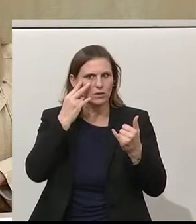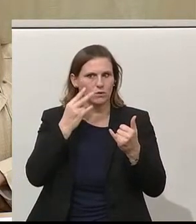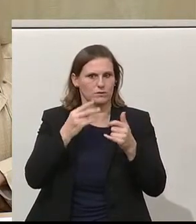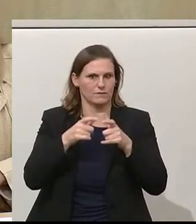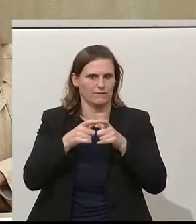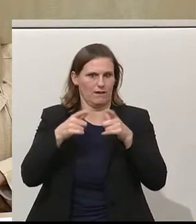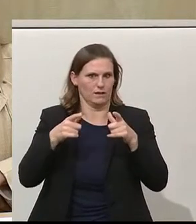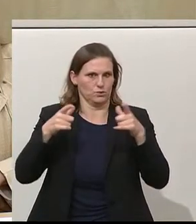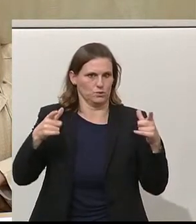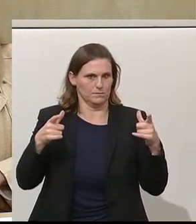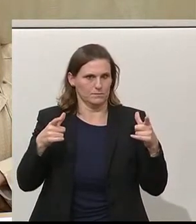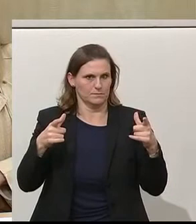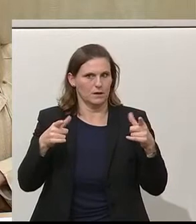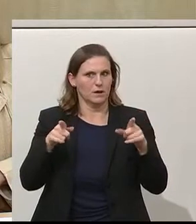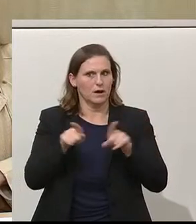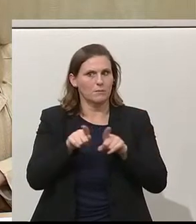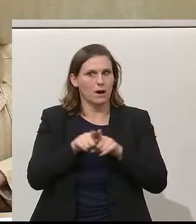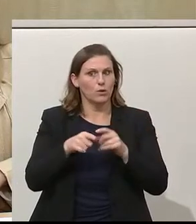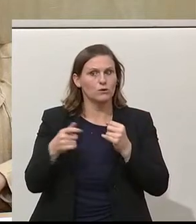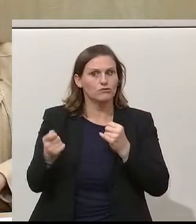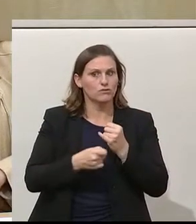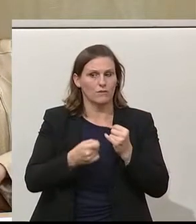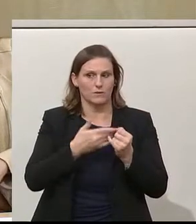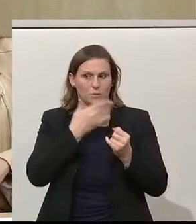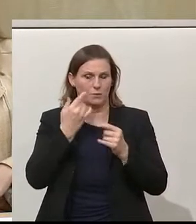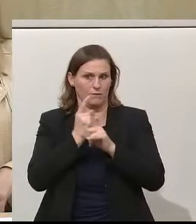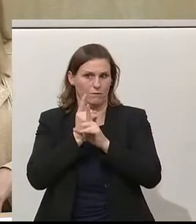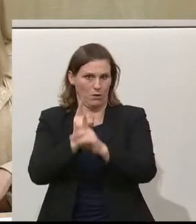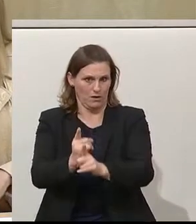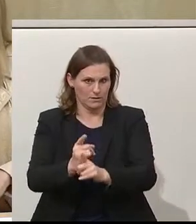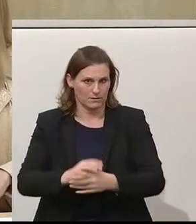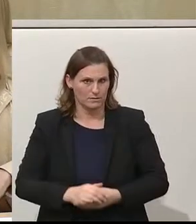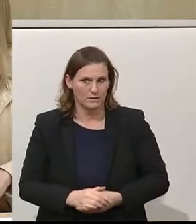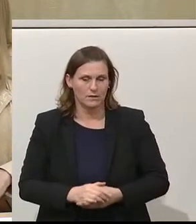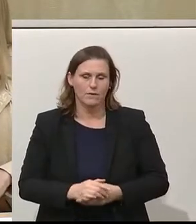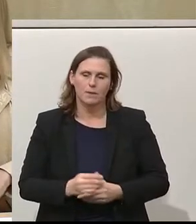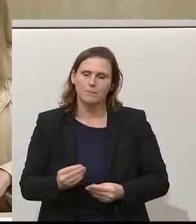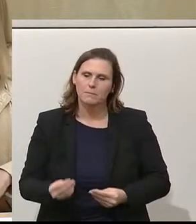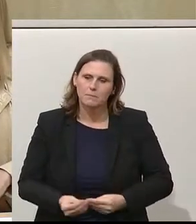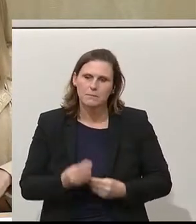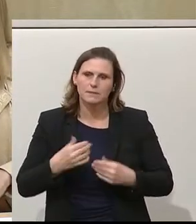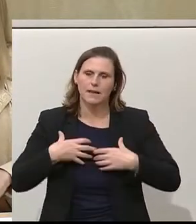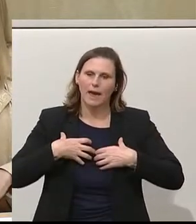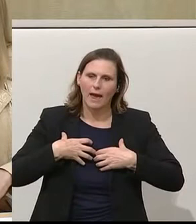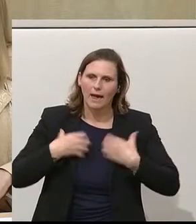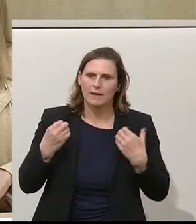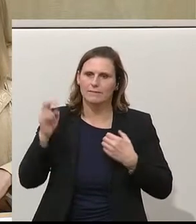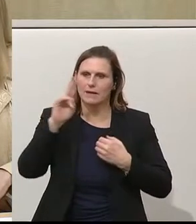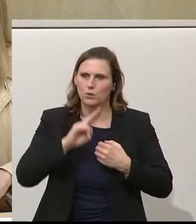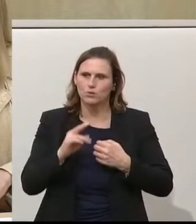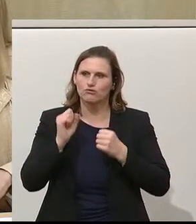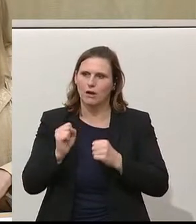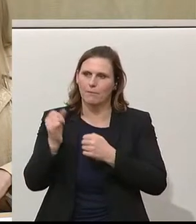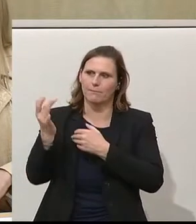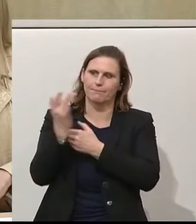sowie auch Sanktionen bei Nicht-Einhaltung. Ich habe mich da sehr geärgert und wir haben das auch als Europäische Union immer vorgehalten bekommen.